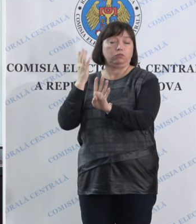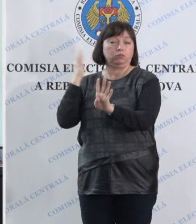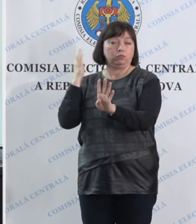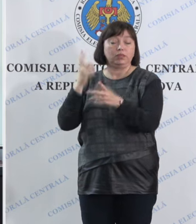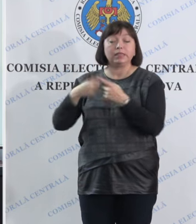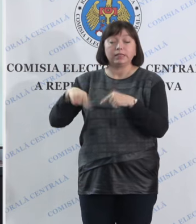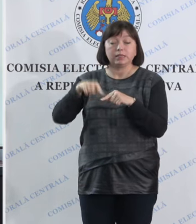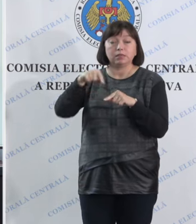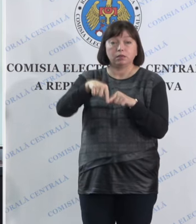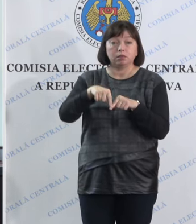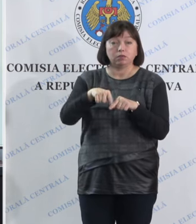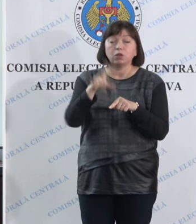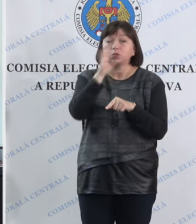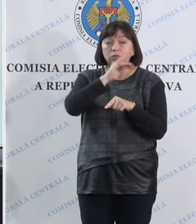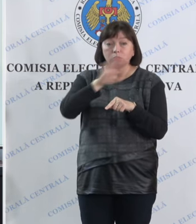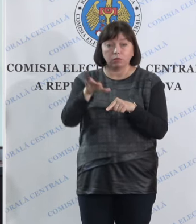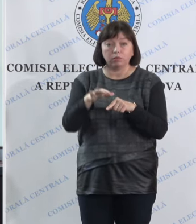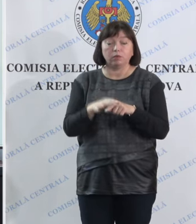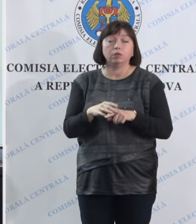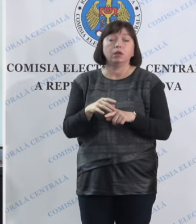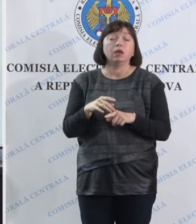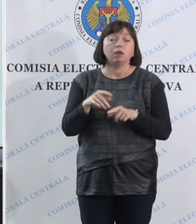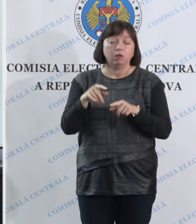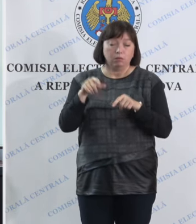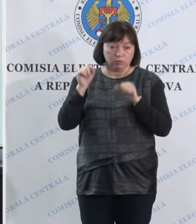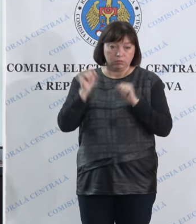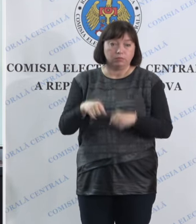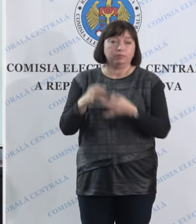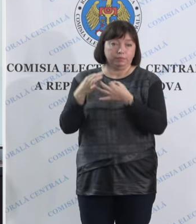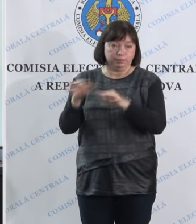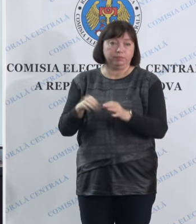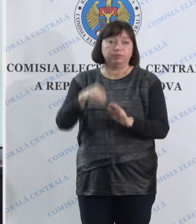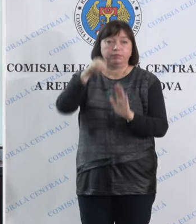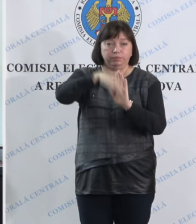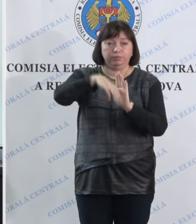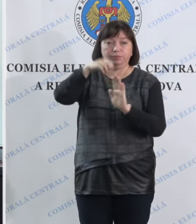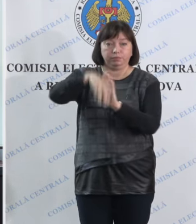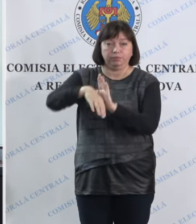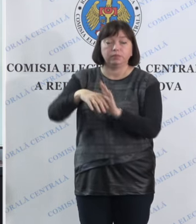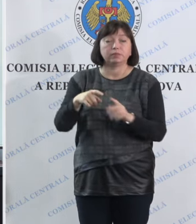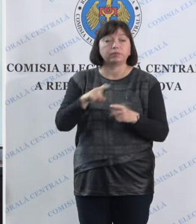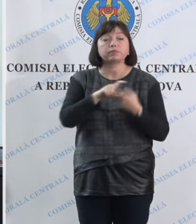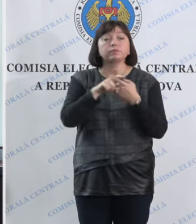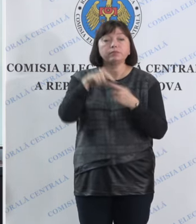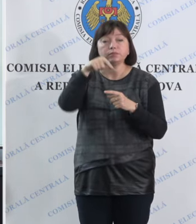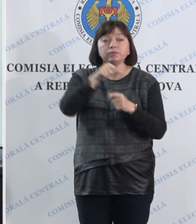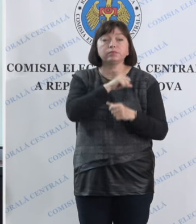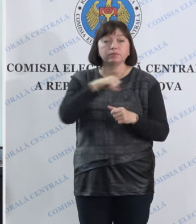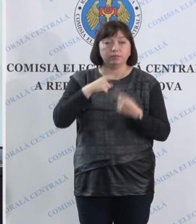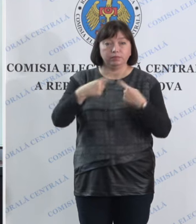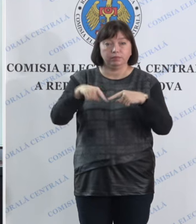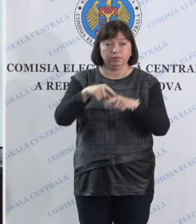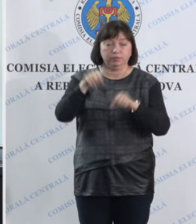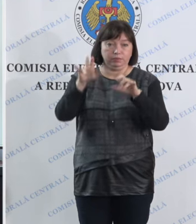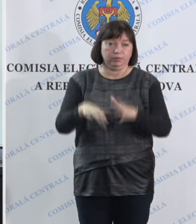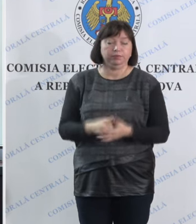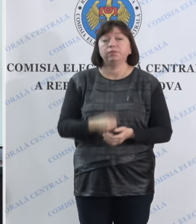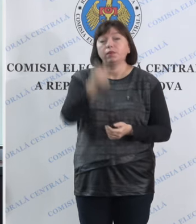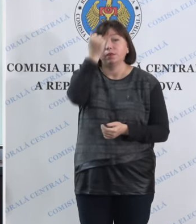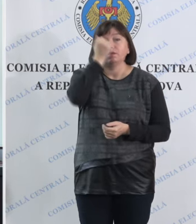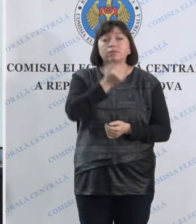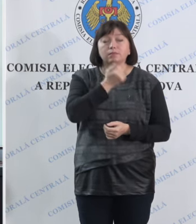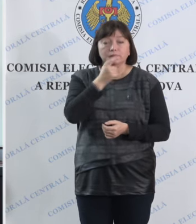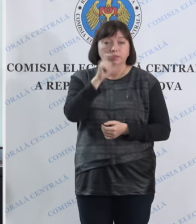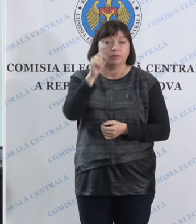la secția de votare ca să-și poată realiza dreptul de vot. Vă mulțumesc pentru